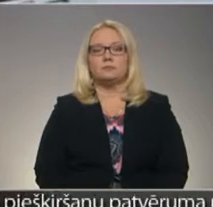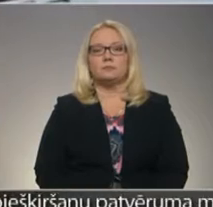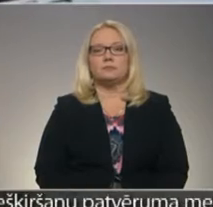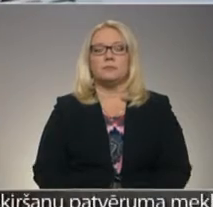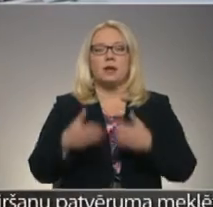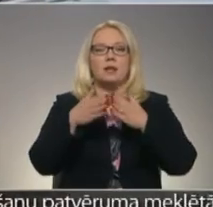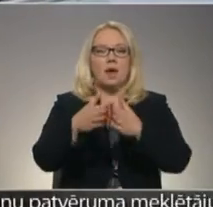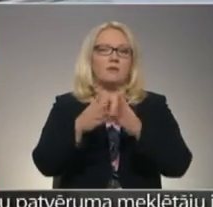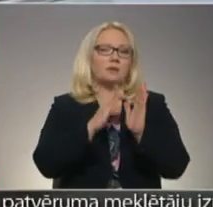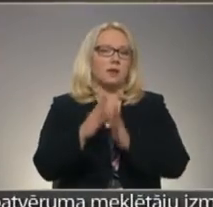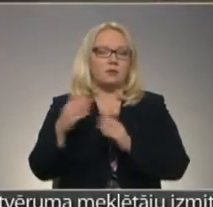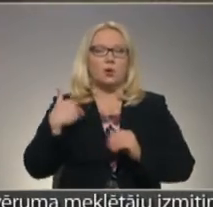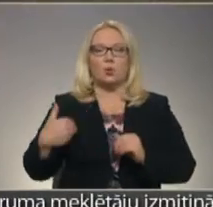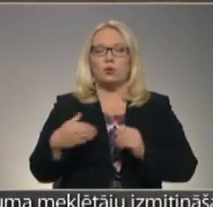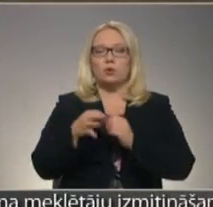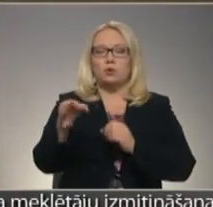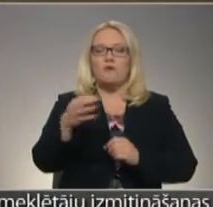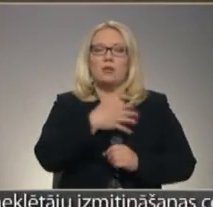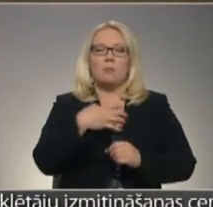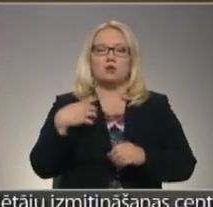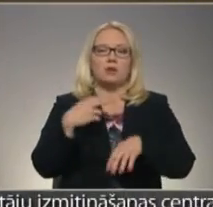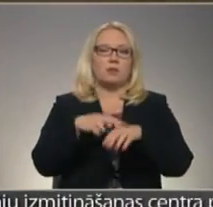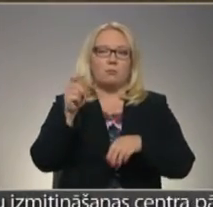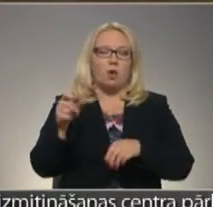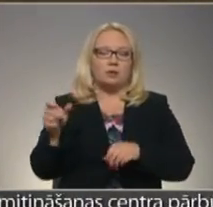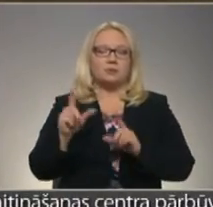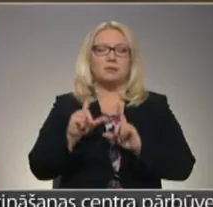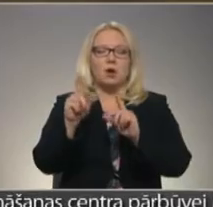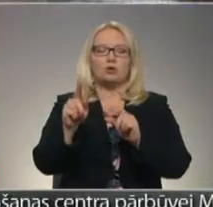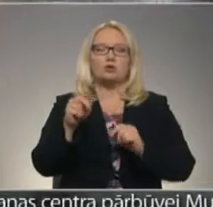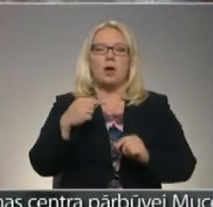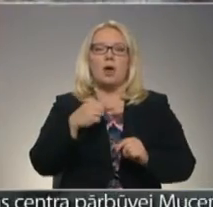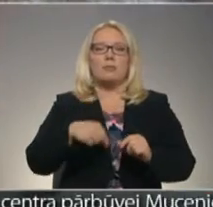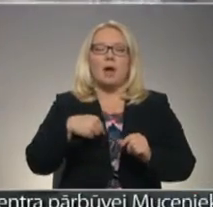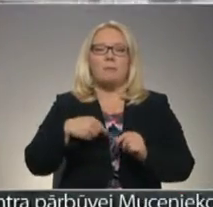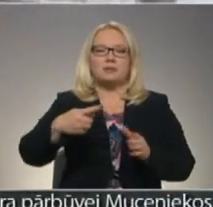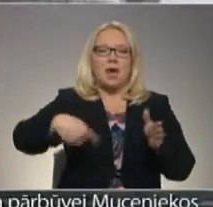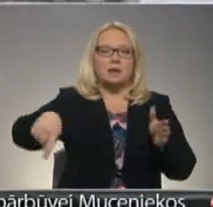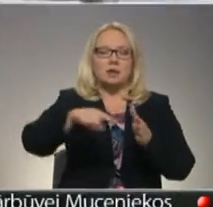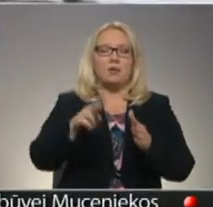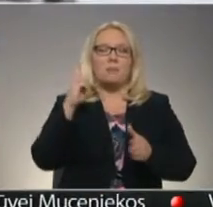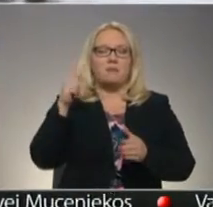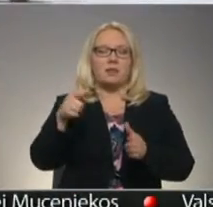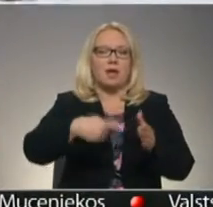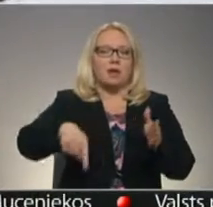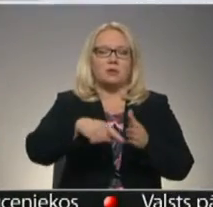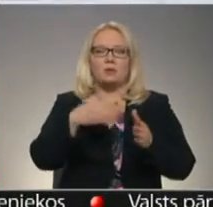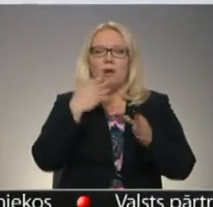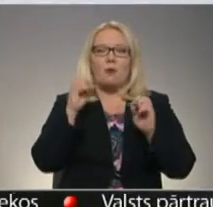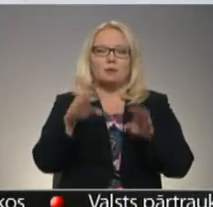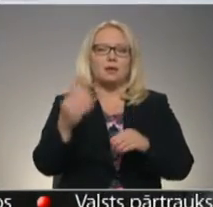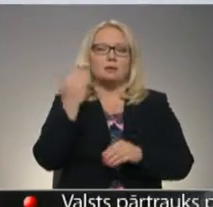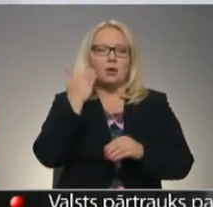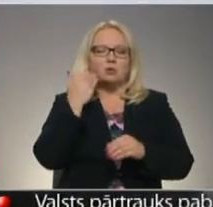Laibas sagatavot un Kuldīgas noti pašvaldības policistu dodas uz lielo mazo nābjas ezeru, lai pārliecinātos vai šais ezeros nav atstāti tā